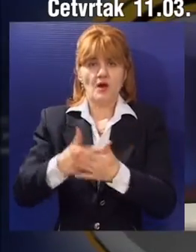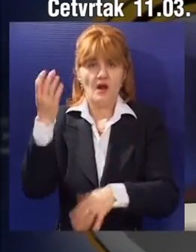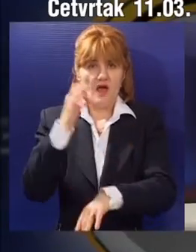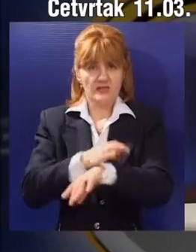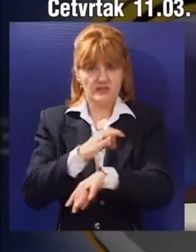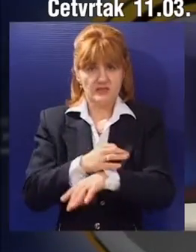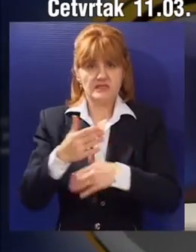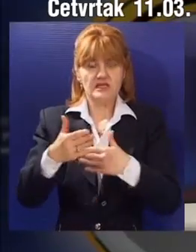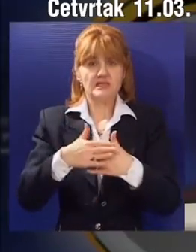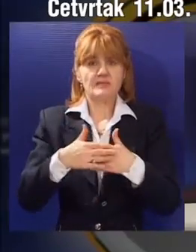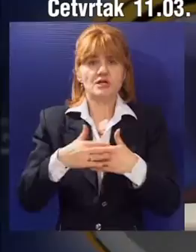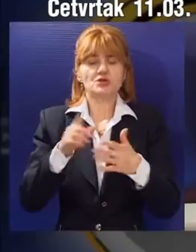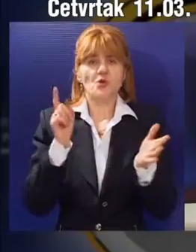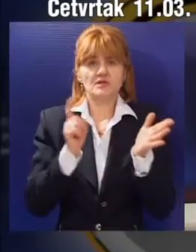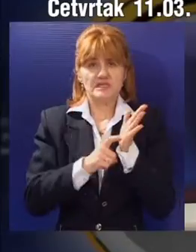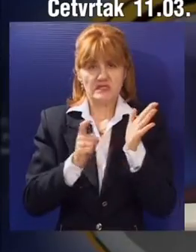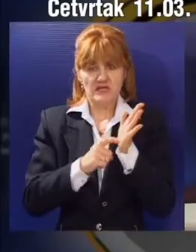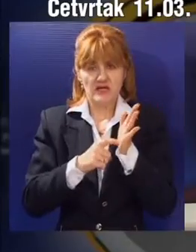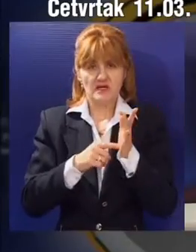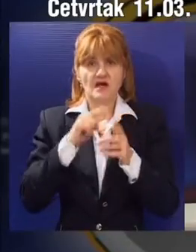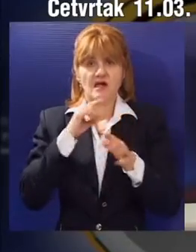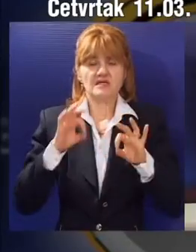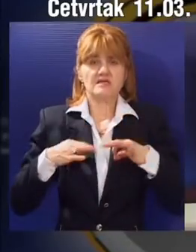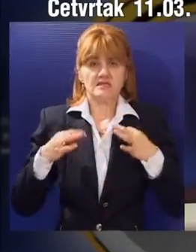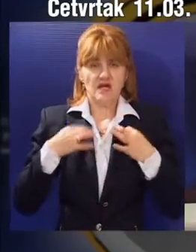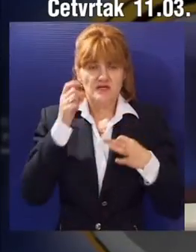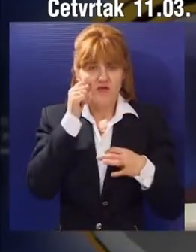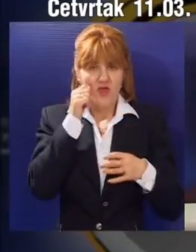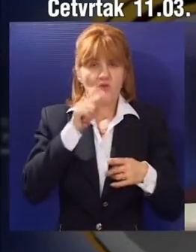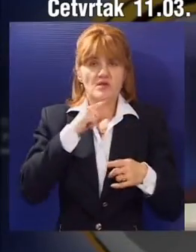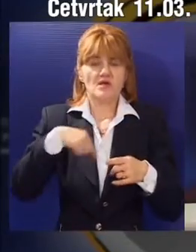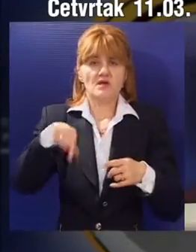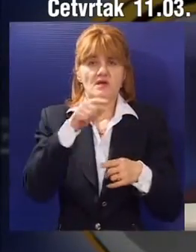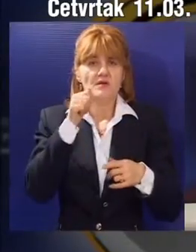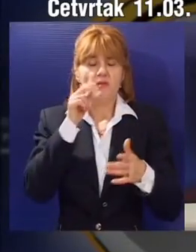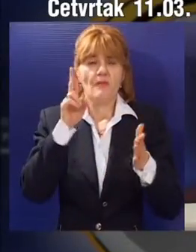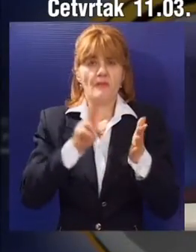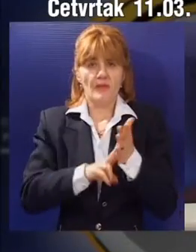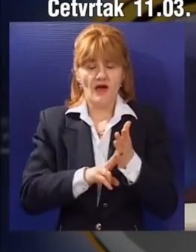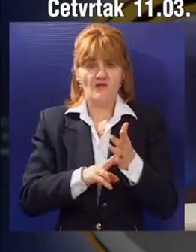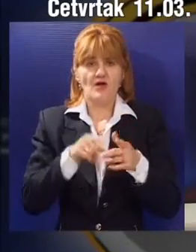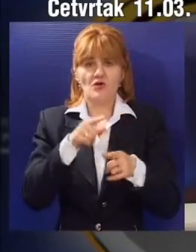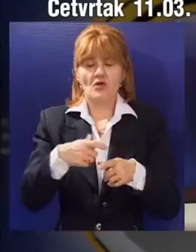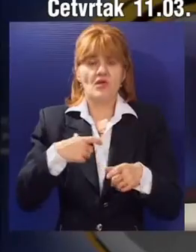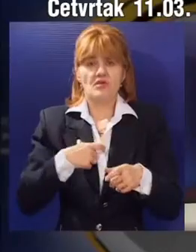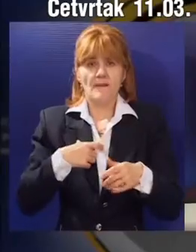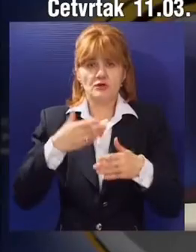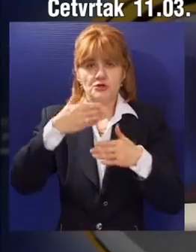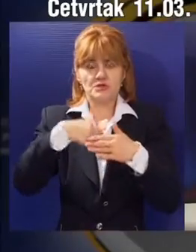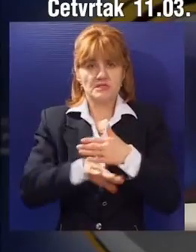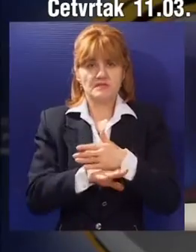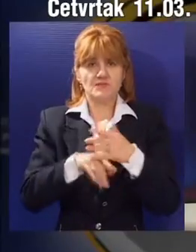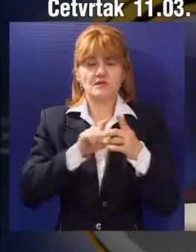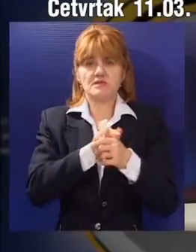između poslodavaca sindikata i grada prava zdravstvenih radnika u ovoj ustanovi su uobličena i ne mogu ići ispod